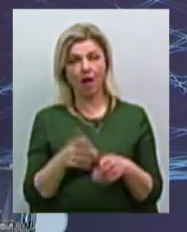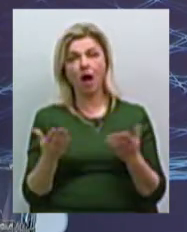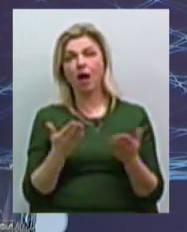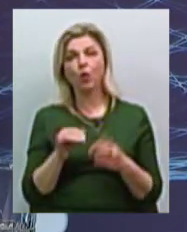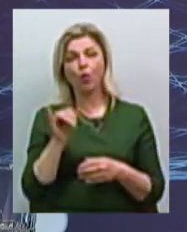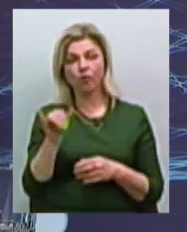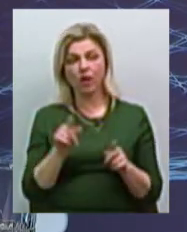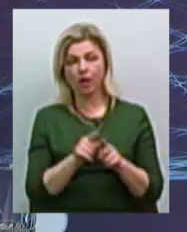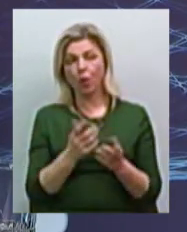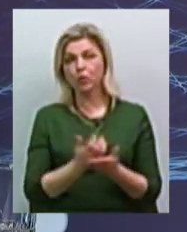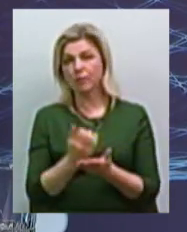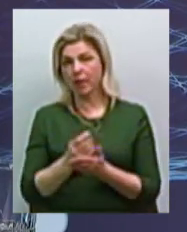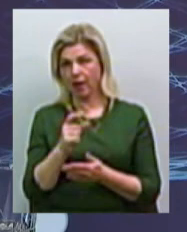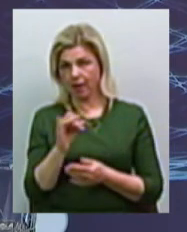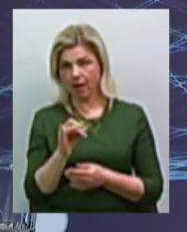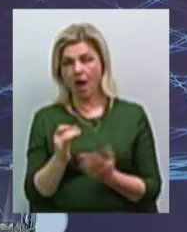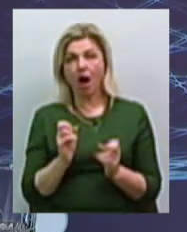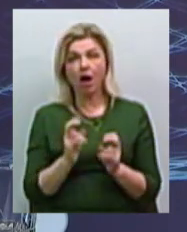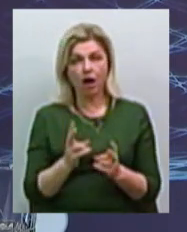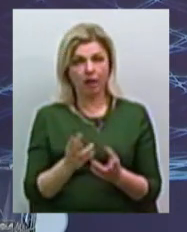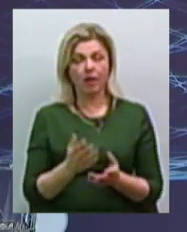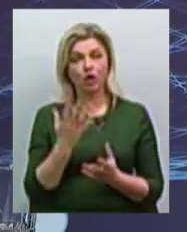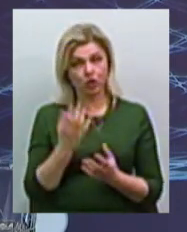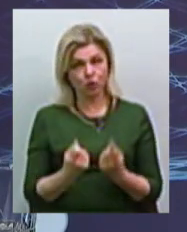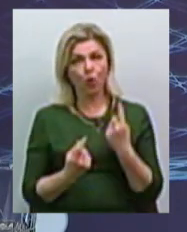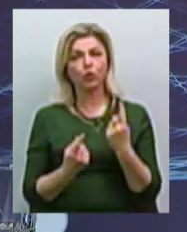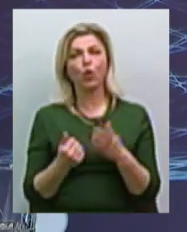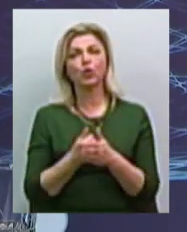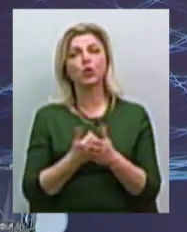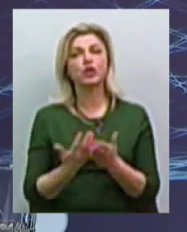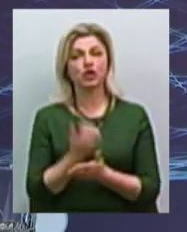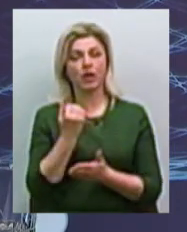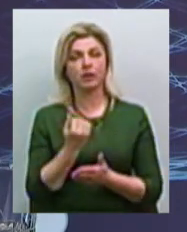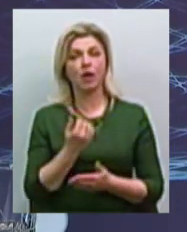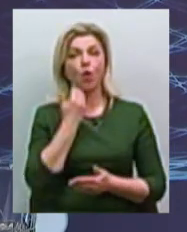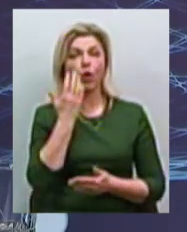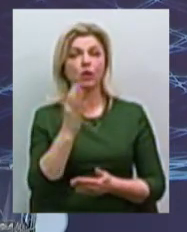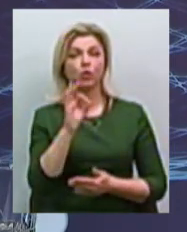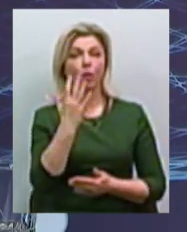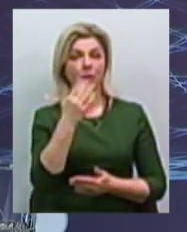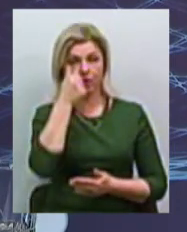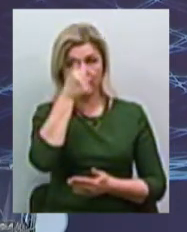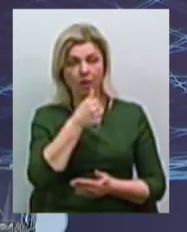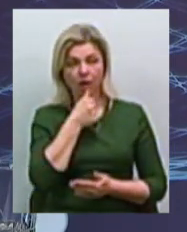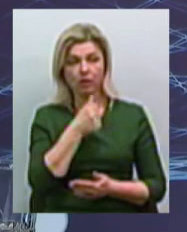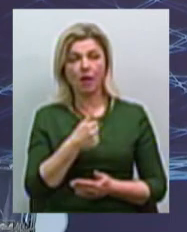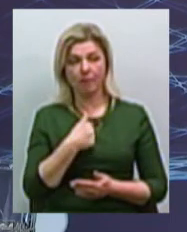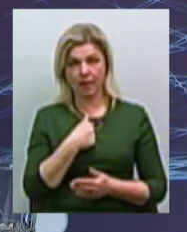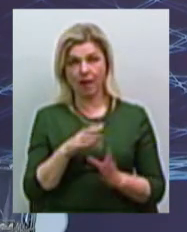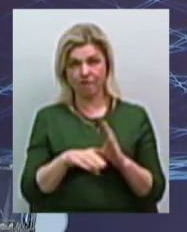у вас такі успіхи? Каким образом?» Теперь ще одне достиження. Я, коли в 2013 році біля,